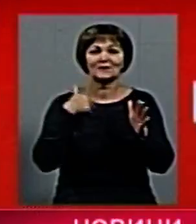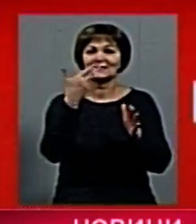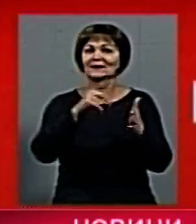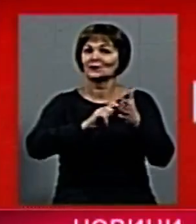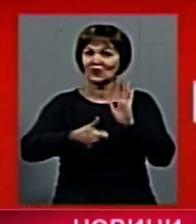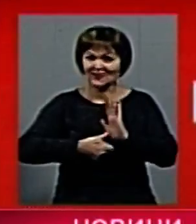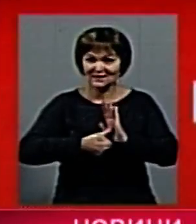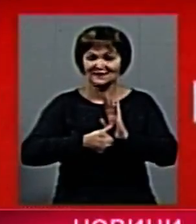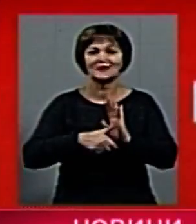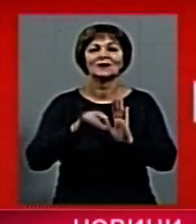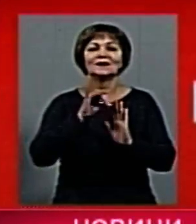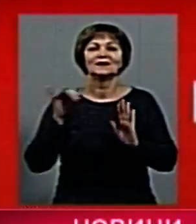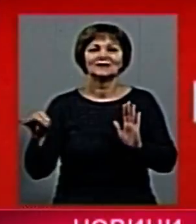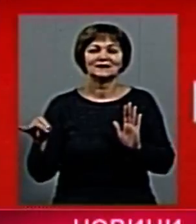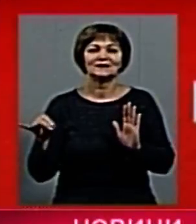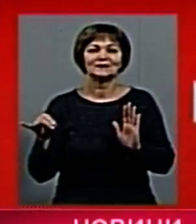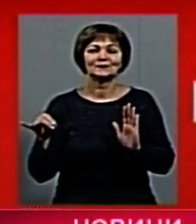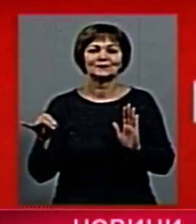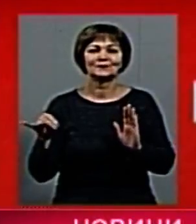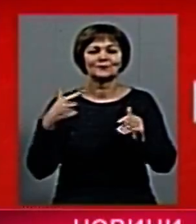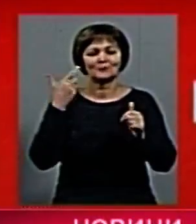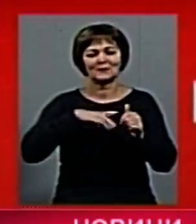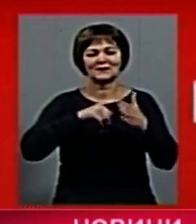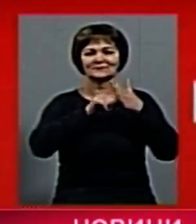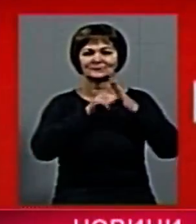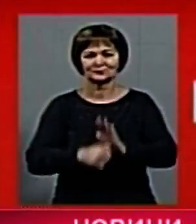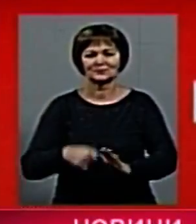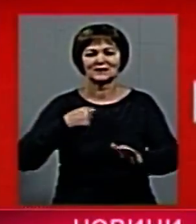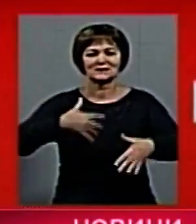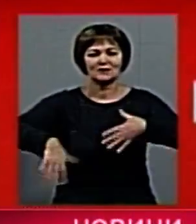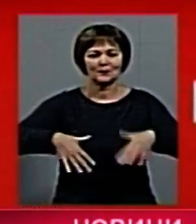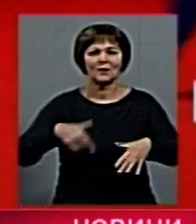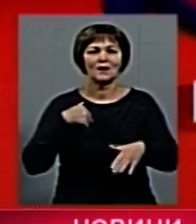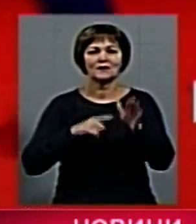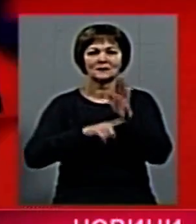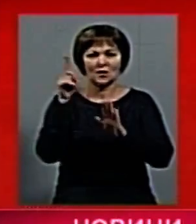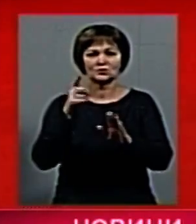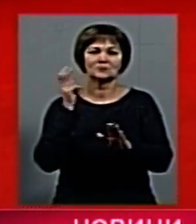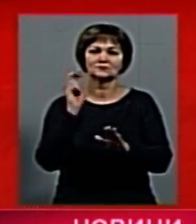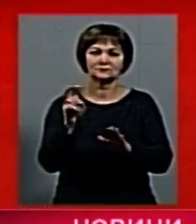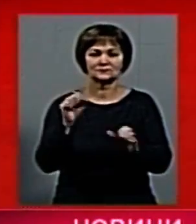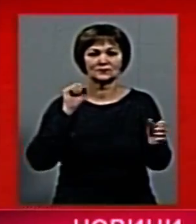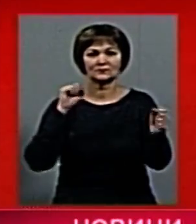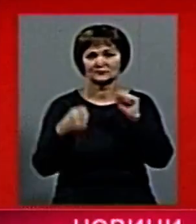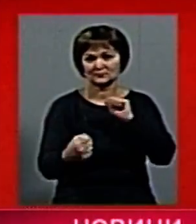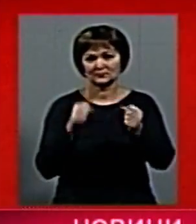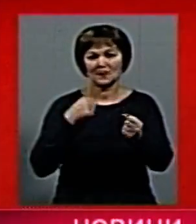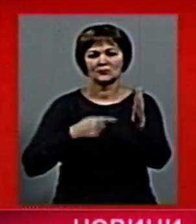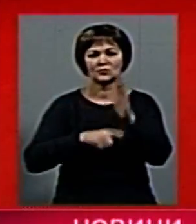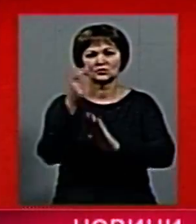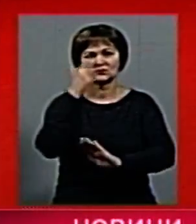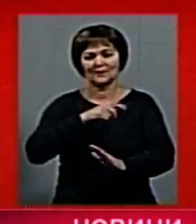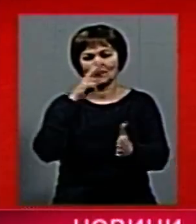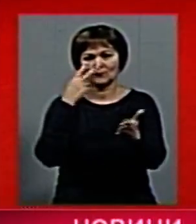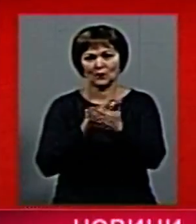третьому класі, мене уніжали. Я ще був слабенький. Як я начав ходити на рукопашний бой, я вже начав себе